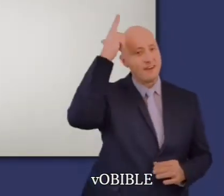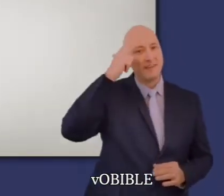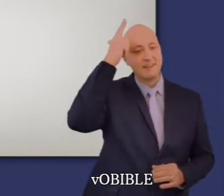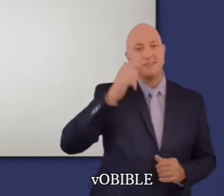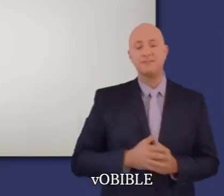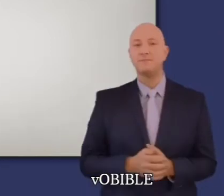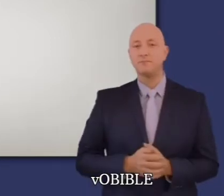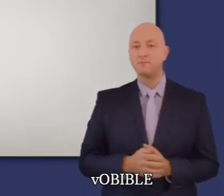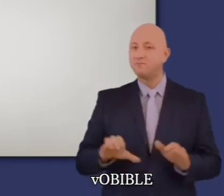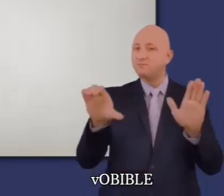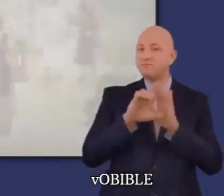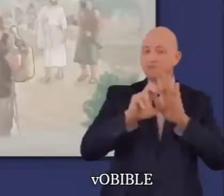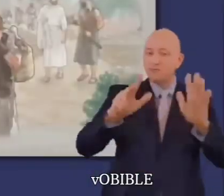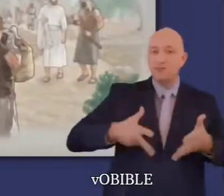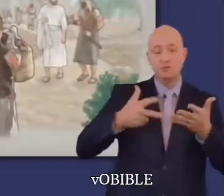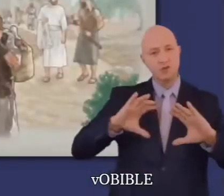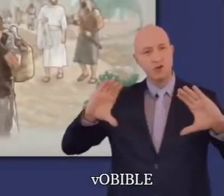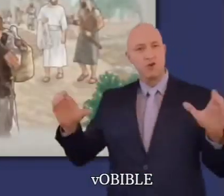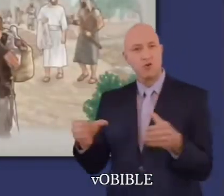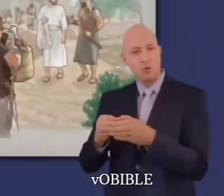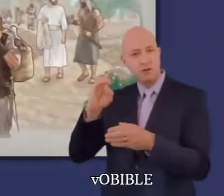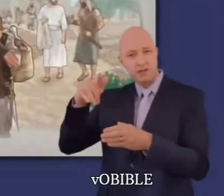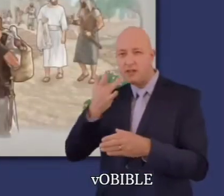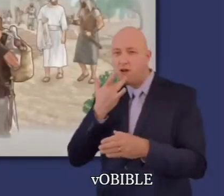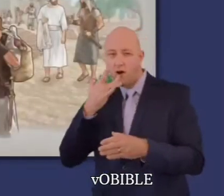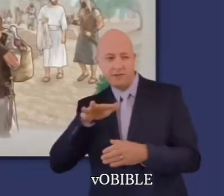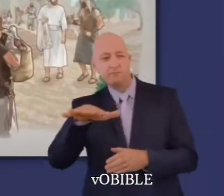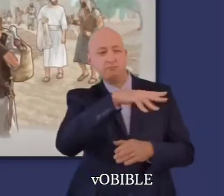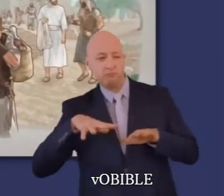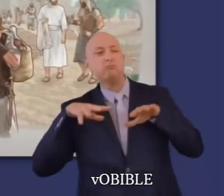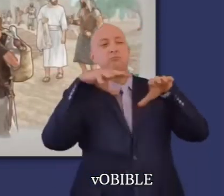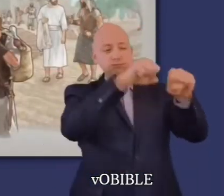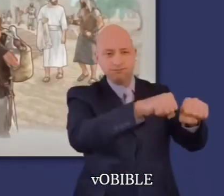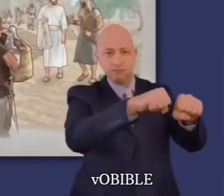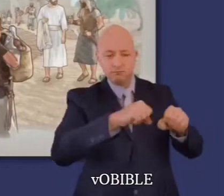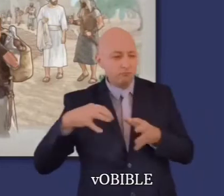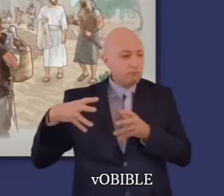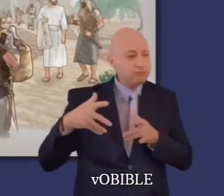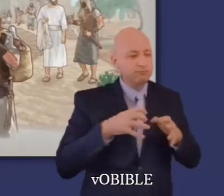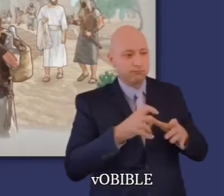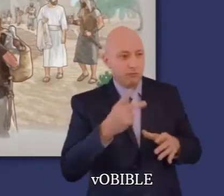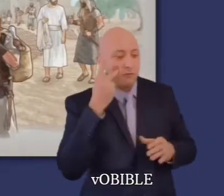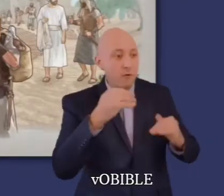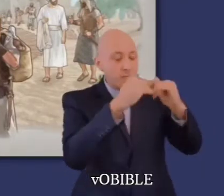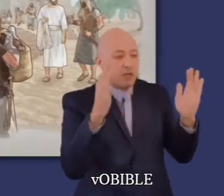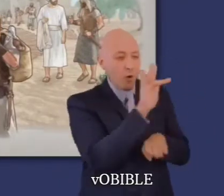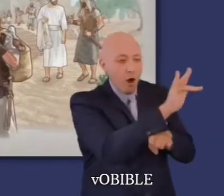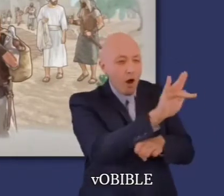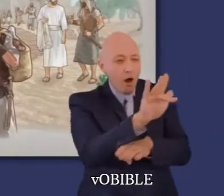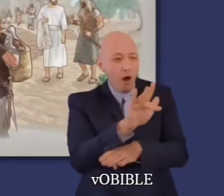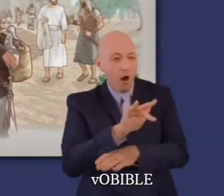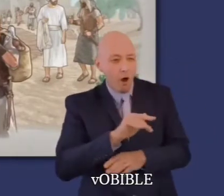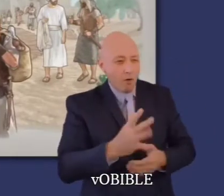Au chapitre 18, des centaines de Danites qui cherchent à prendre possession d'un territoire s'arrêtent à la maison de Miché.